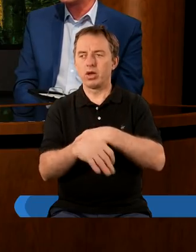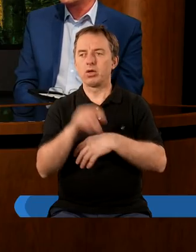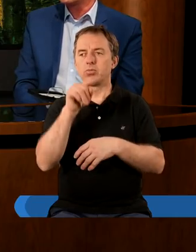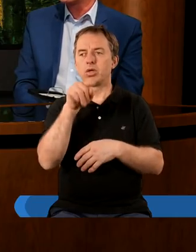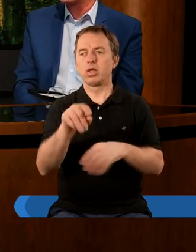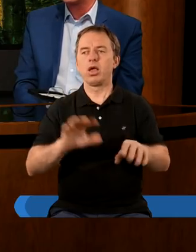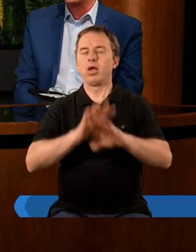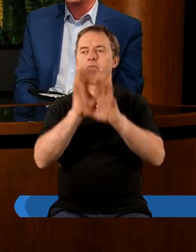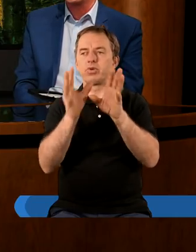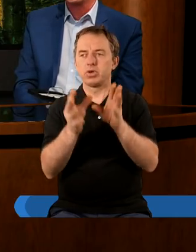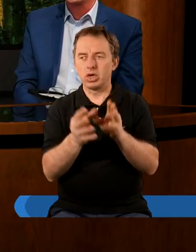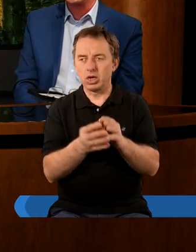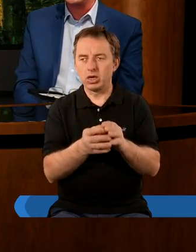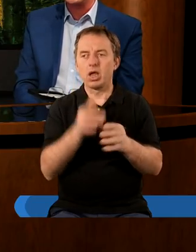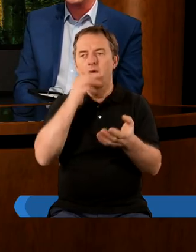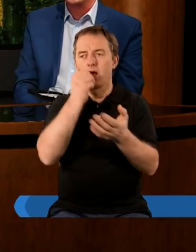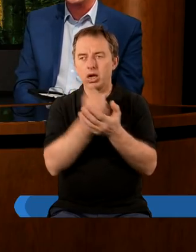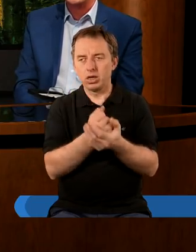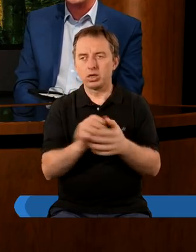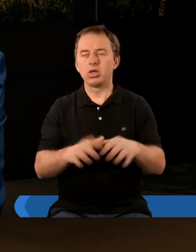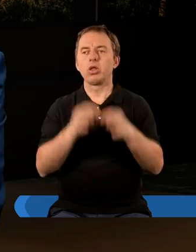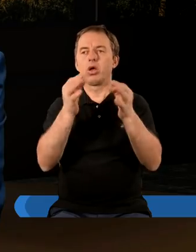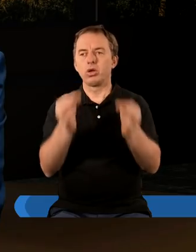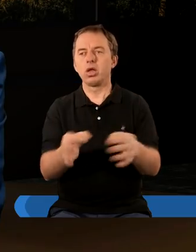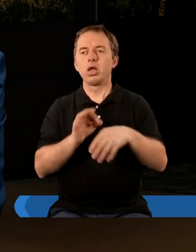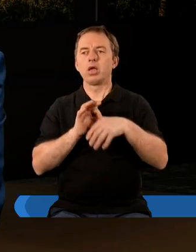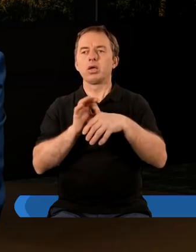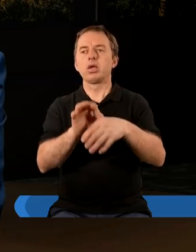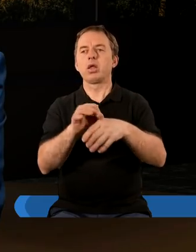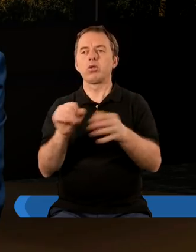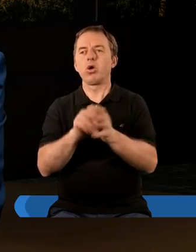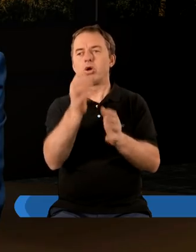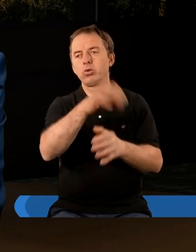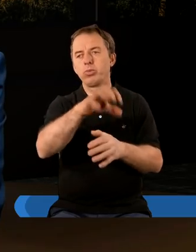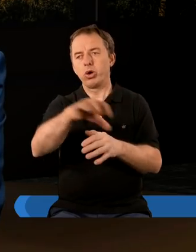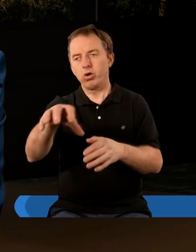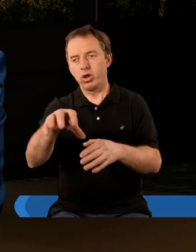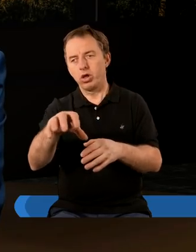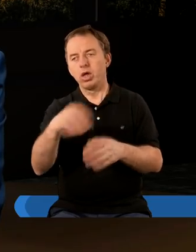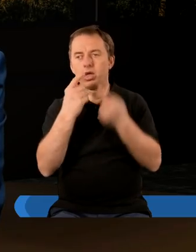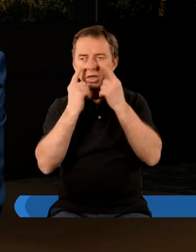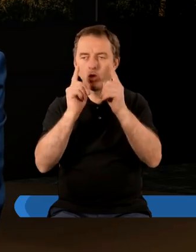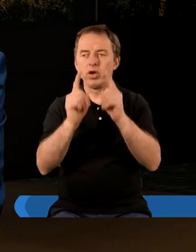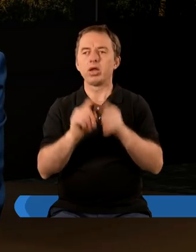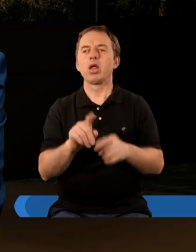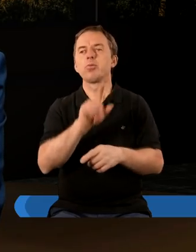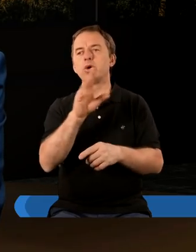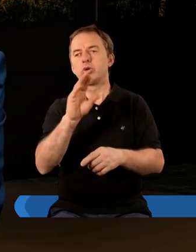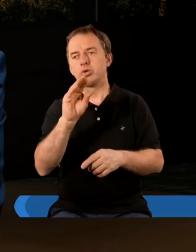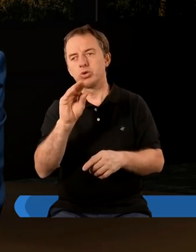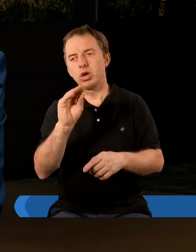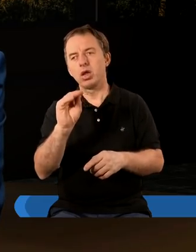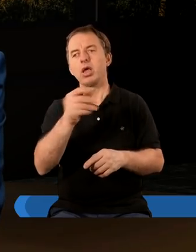te wszystkie listy dotychczas kierowane do tych zborów no i zauważamy, że